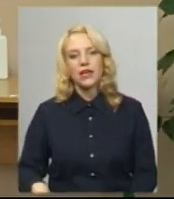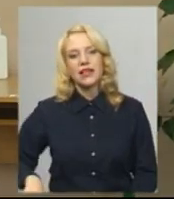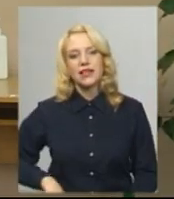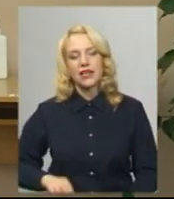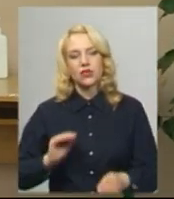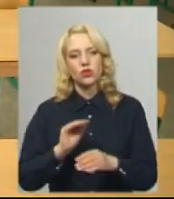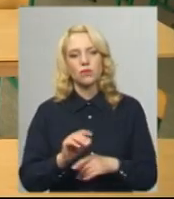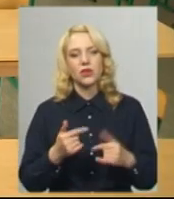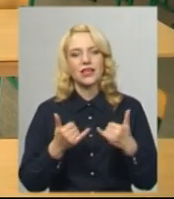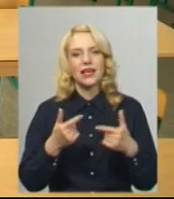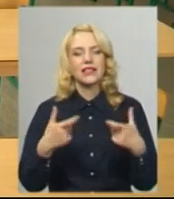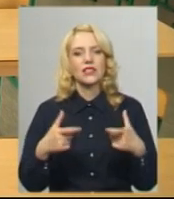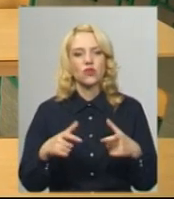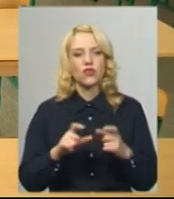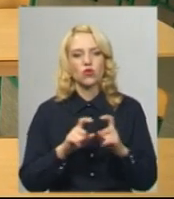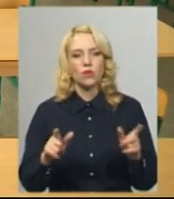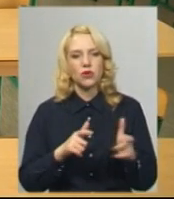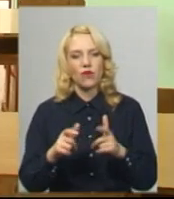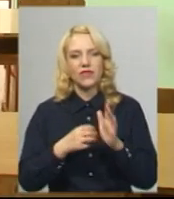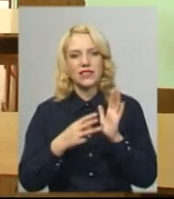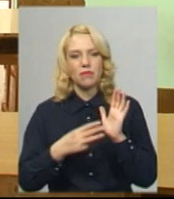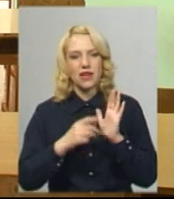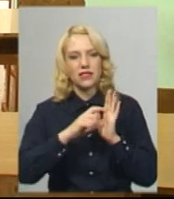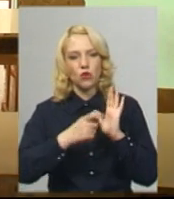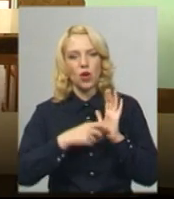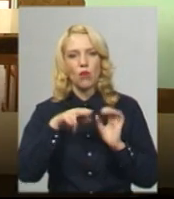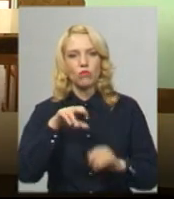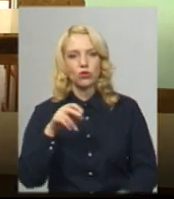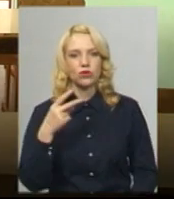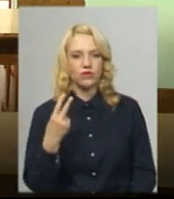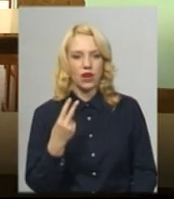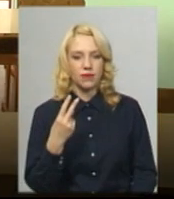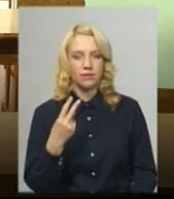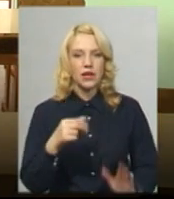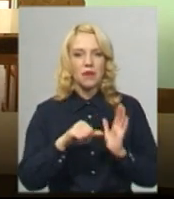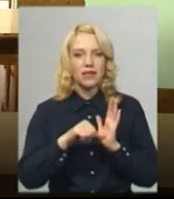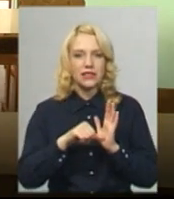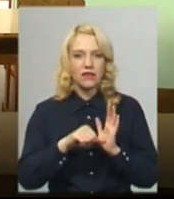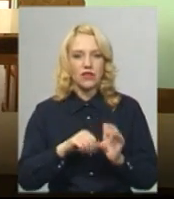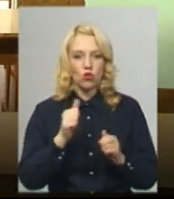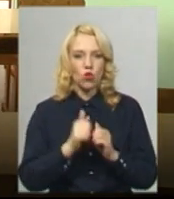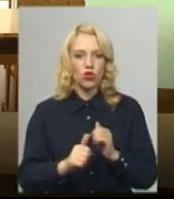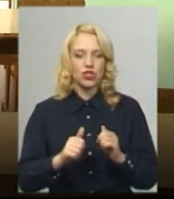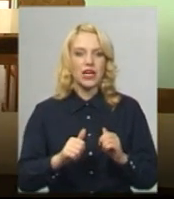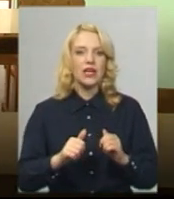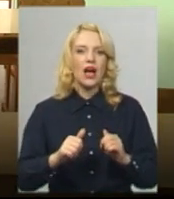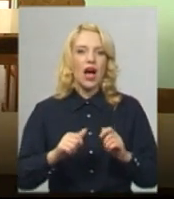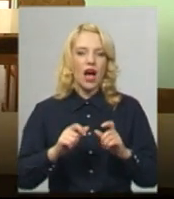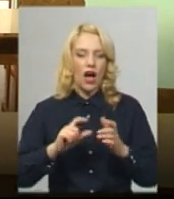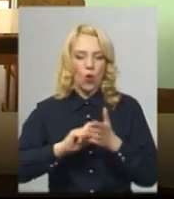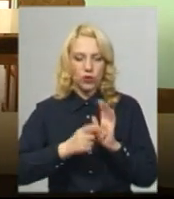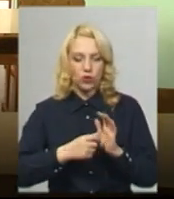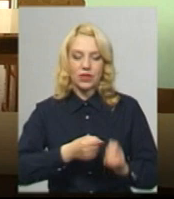додає, для тестування у школі підготували 18 аудиторій. По два представників кожній аудиторії – старший інструктор і